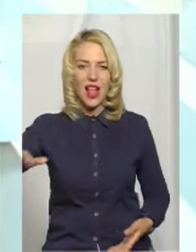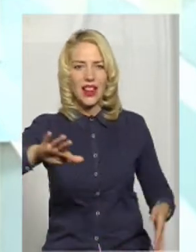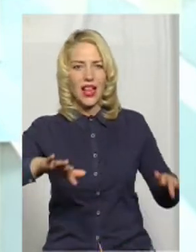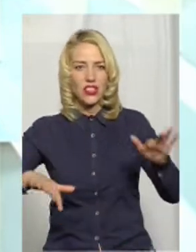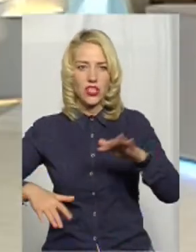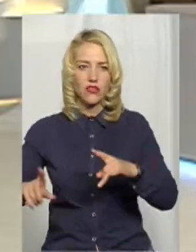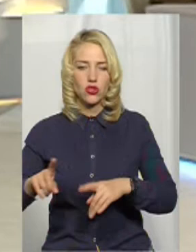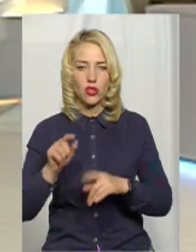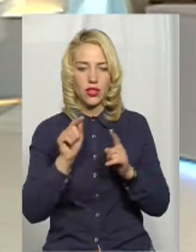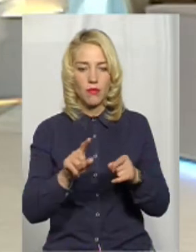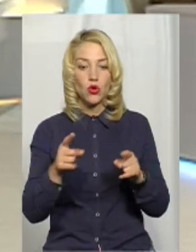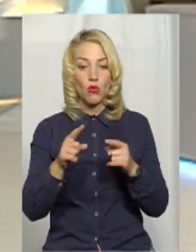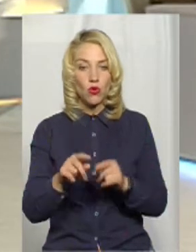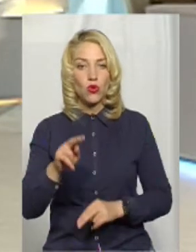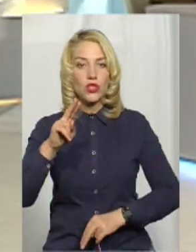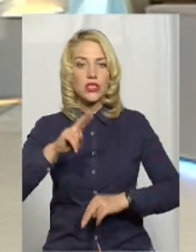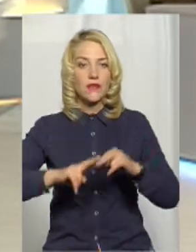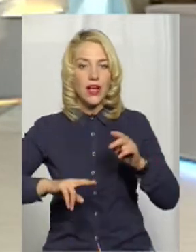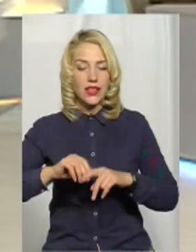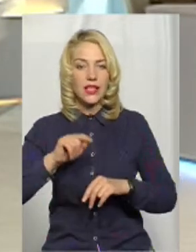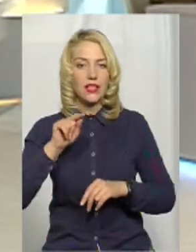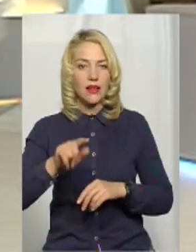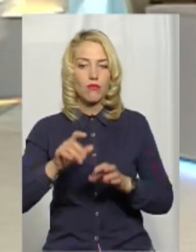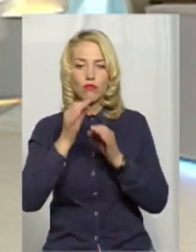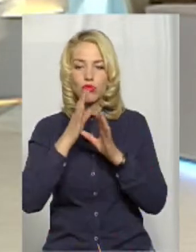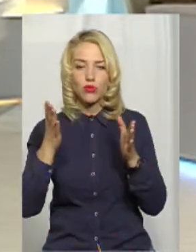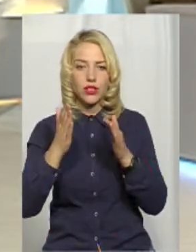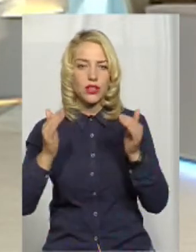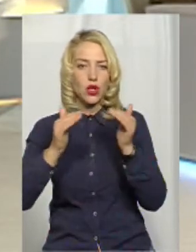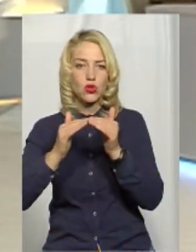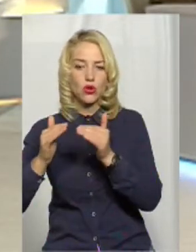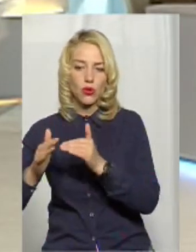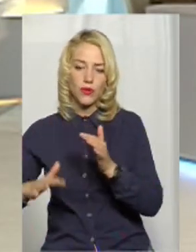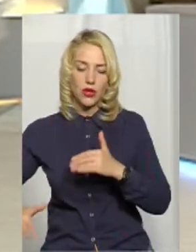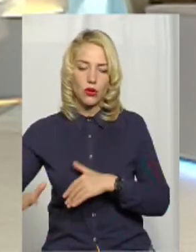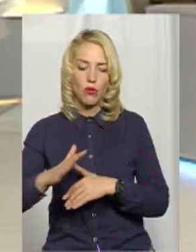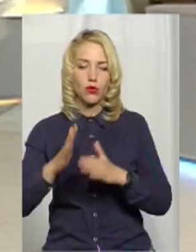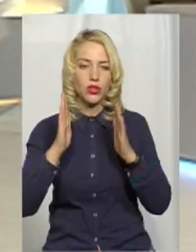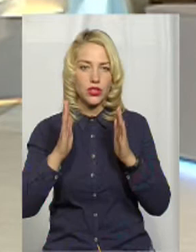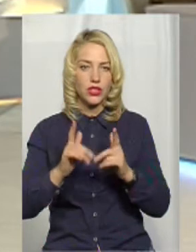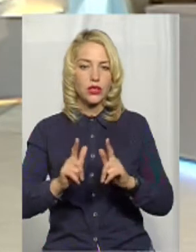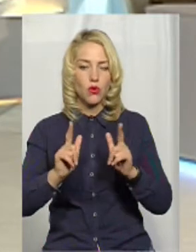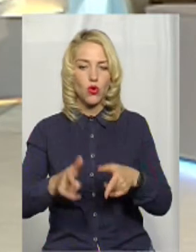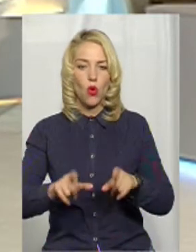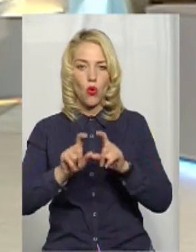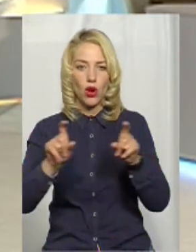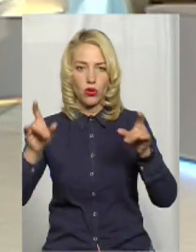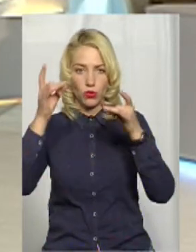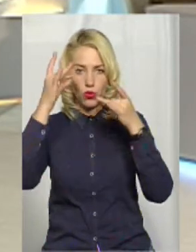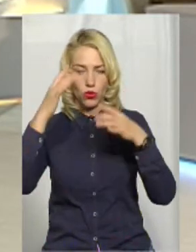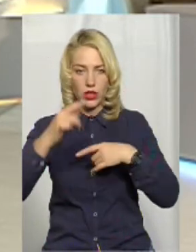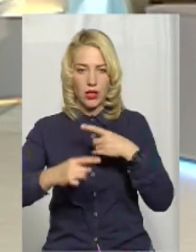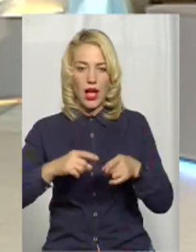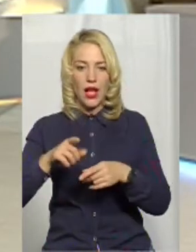Тому зведення будь-яких споруд в тій території буде тільки з погодженням з органами охорони культурної спадщини. А там в є